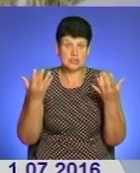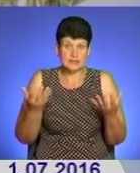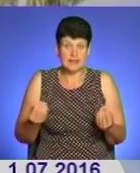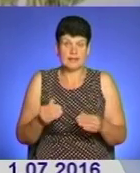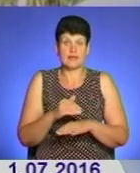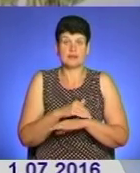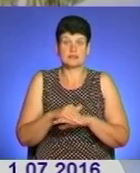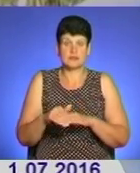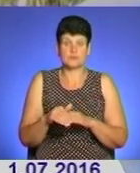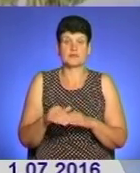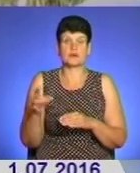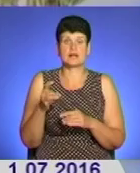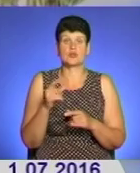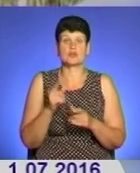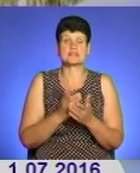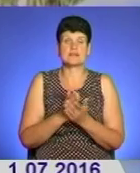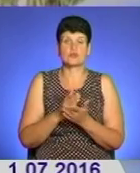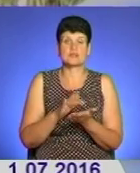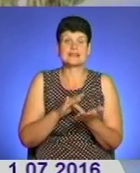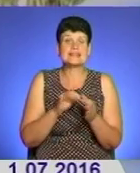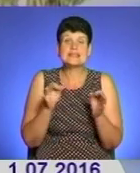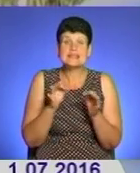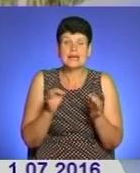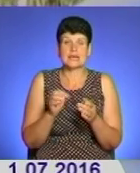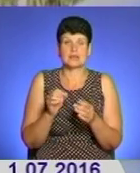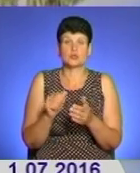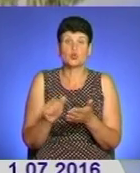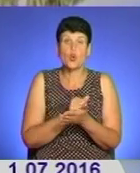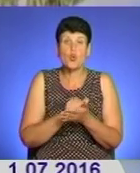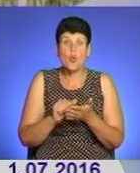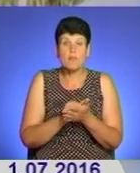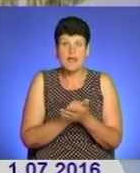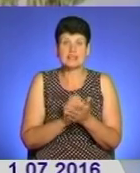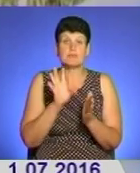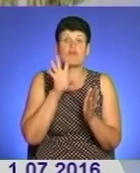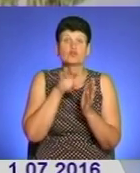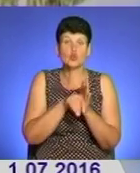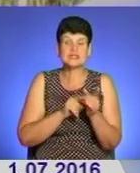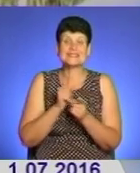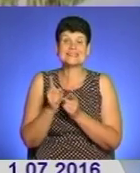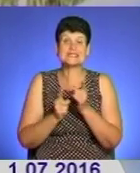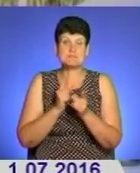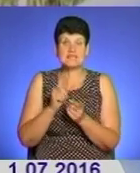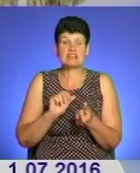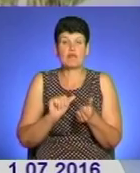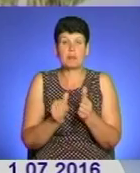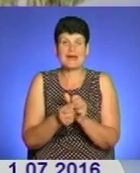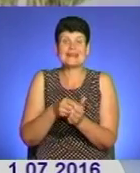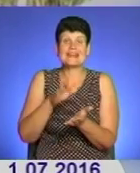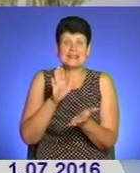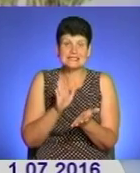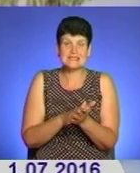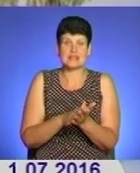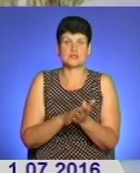адресу регіонального сервісного центру ніяких нормативних документів, які би вносили зміни в переєстрації транспортних засобів під час